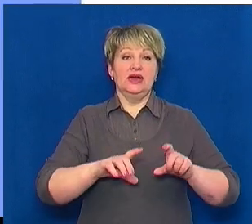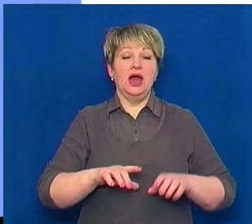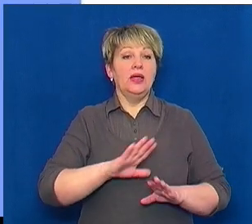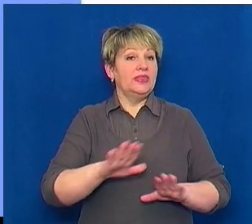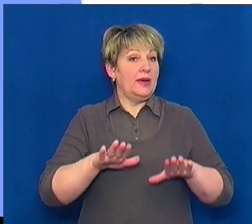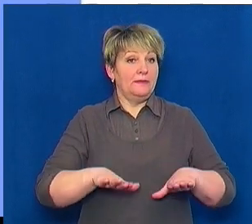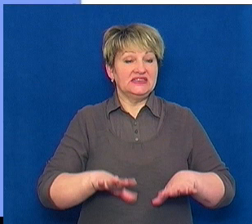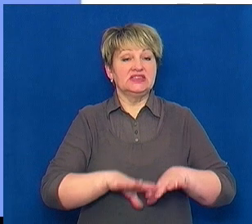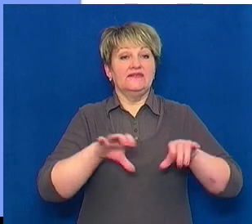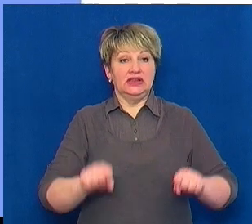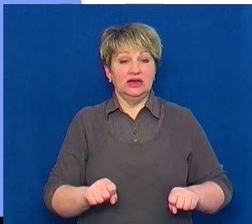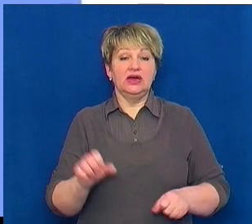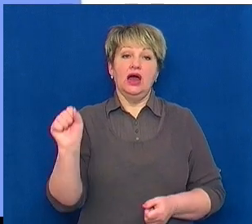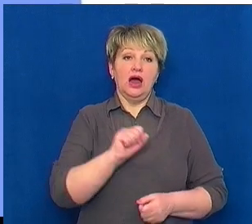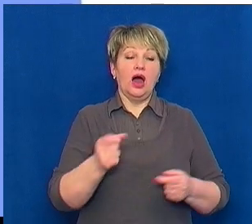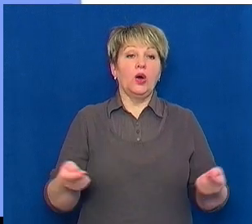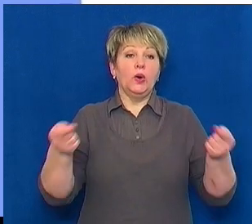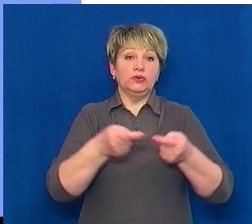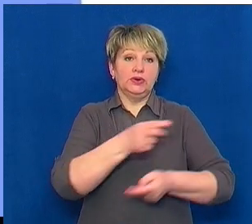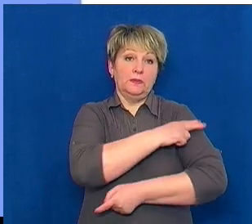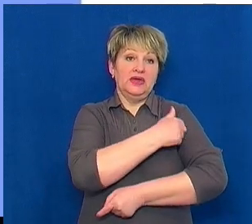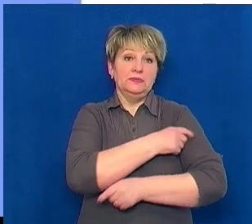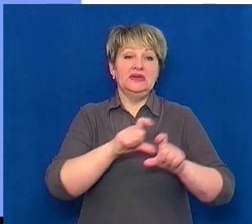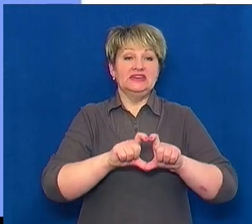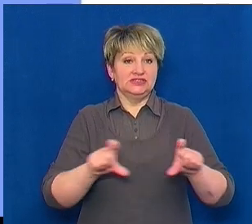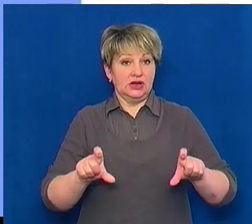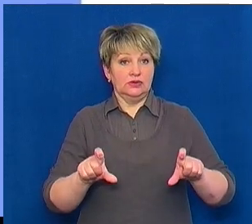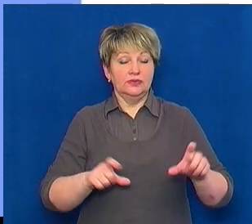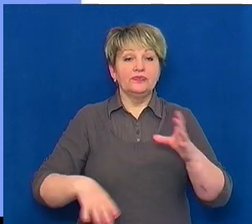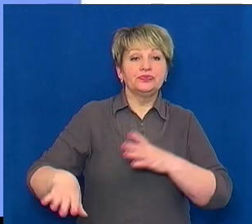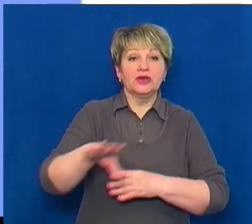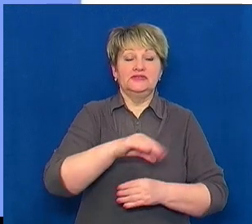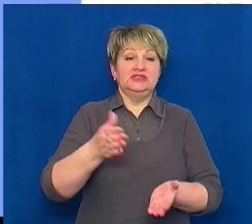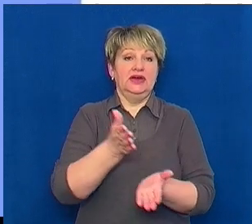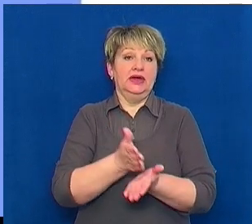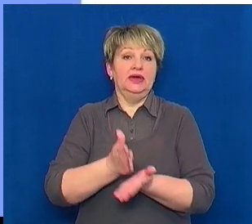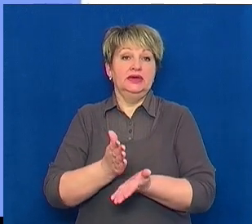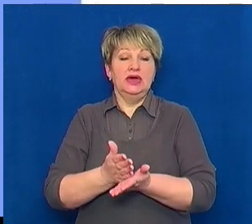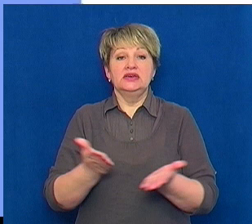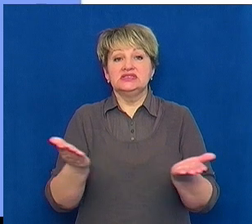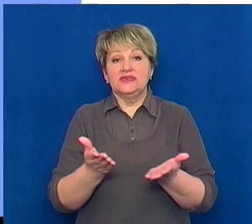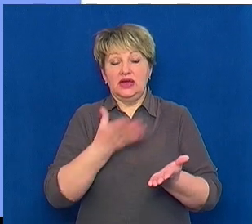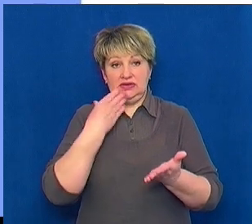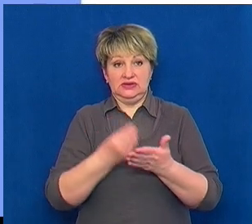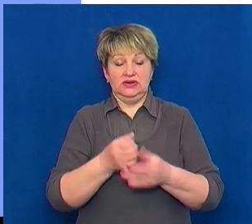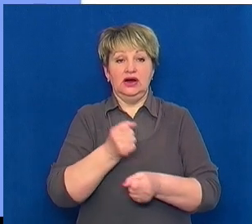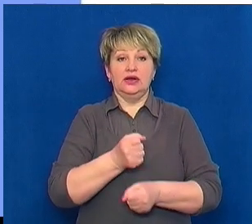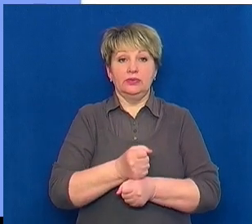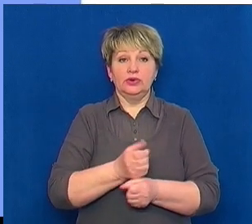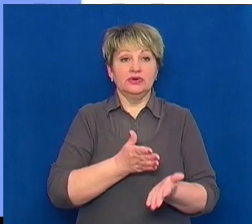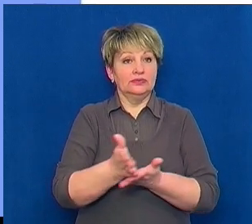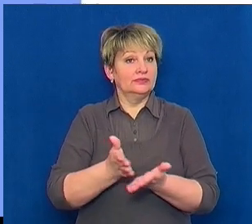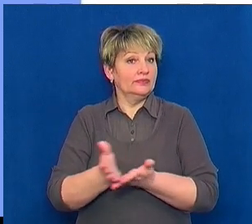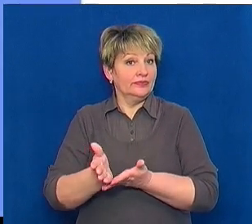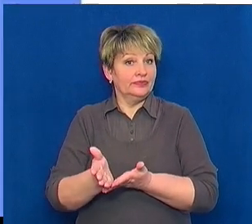конкретному медичному закладу, тому що у всіх є певні моделі роботи. Якщо йдеться про